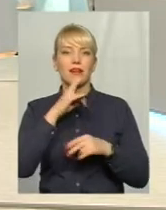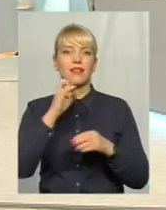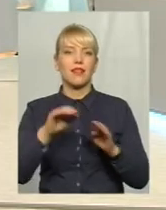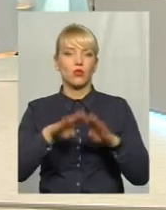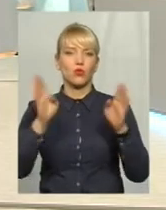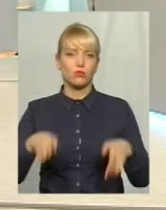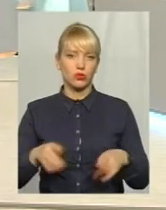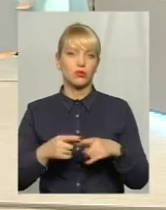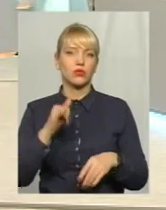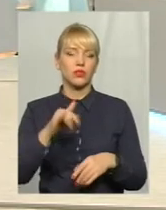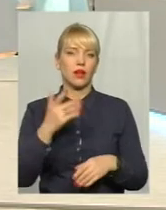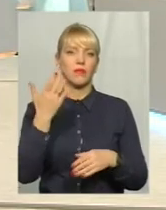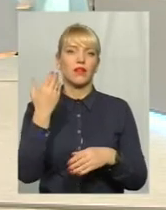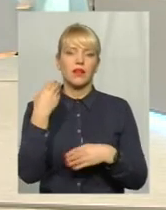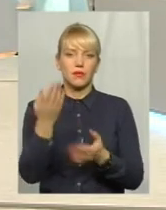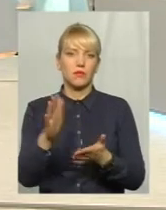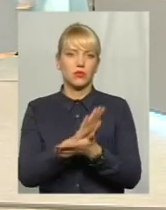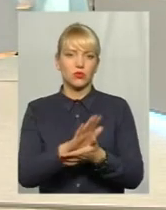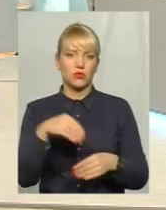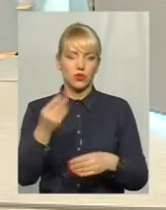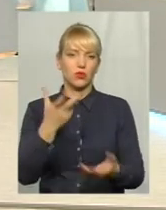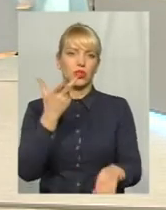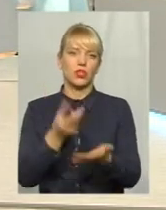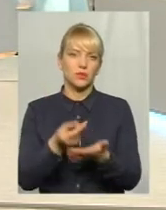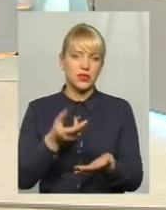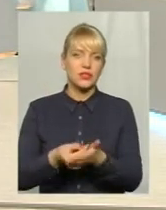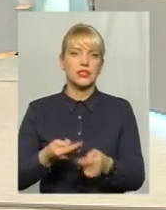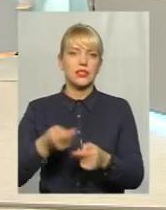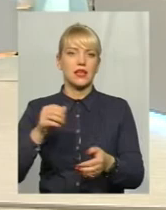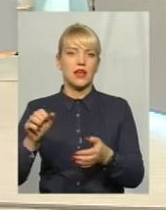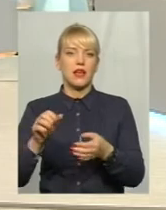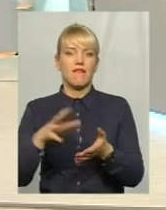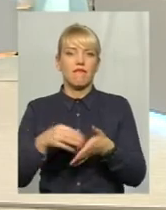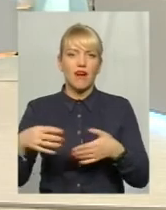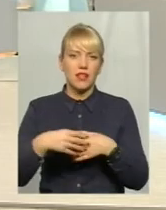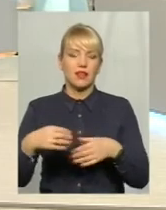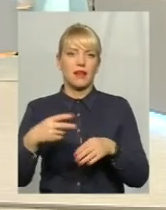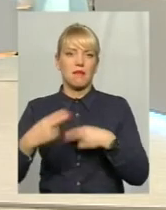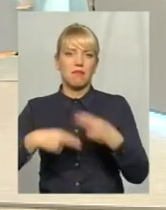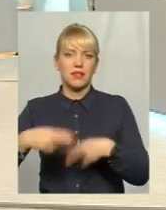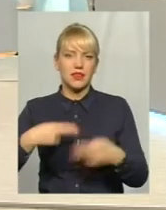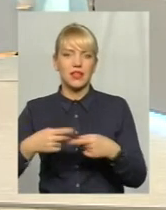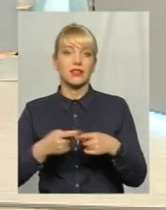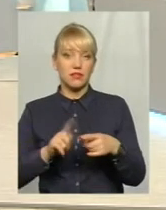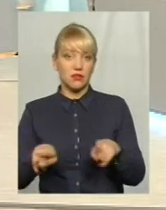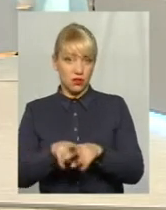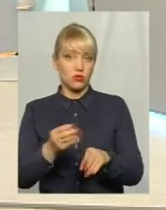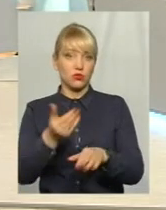знеболюючі, бенти. Це також видаткова частина. І також,